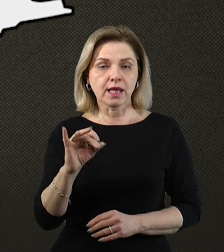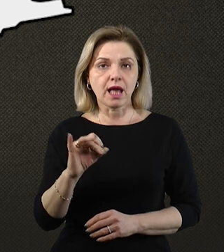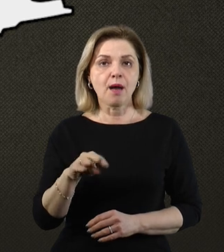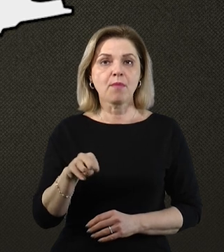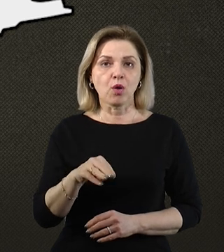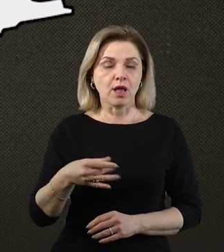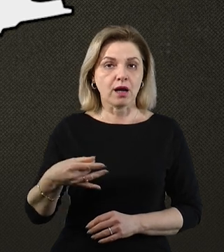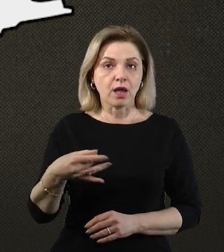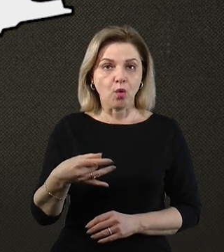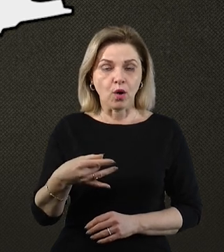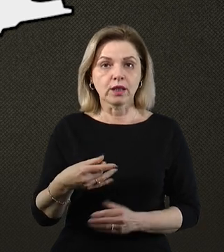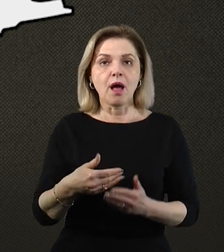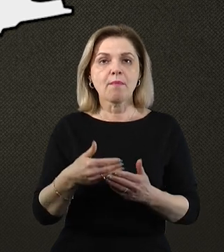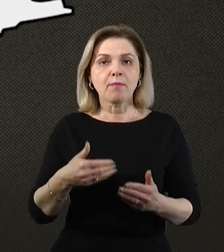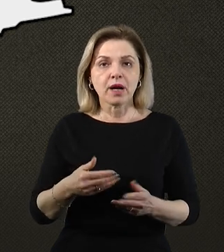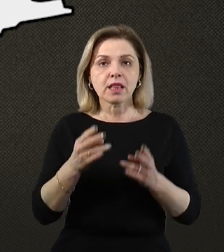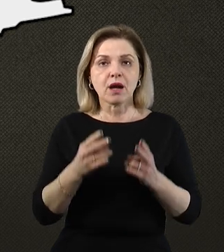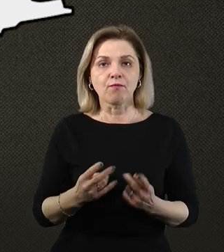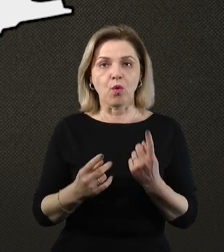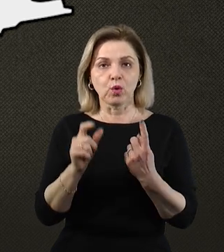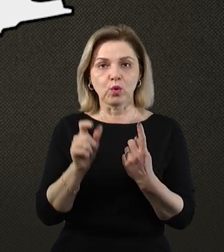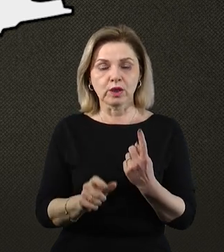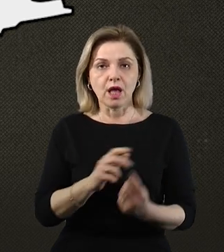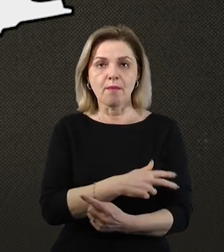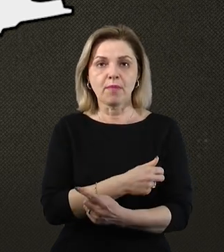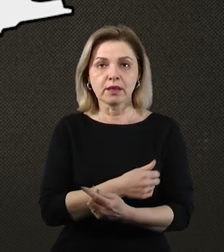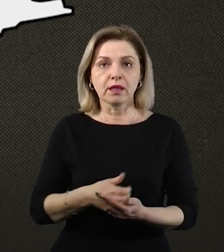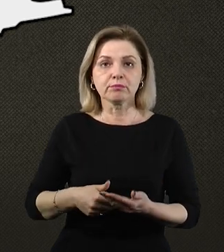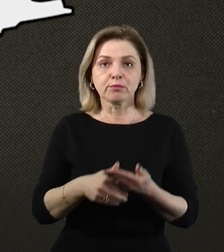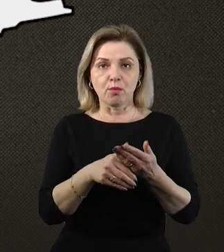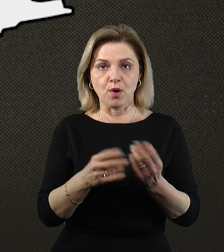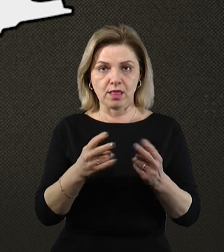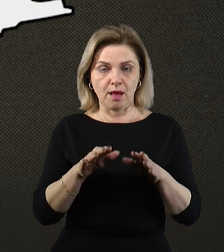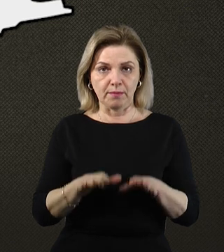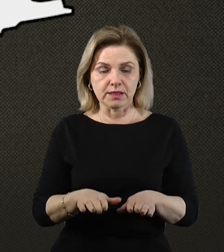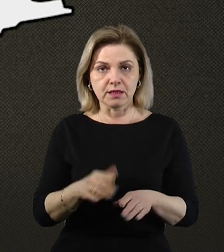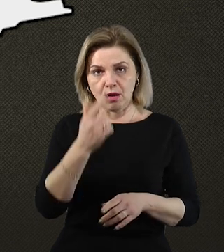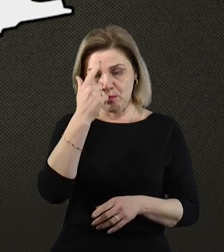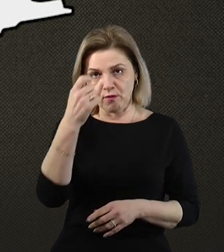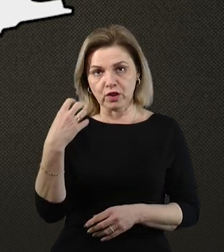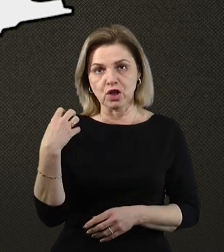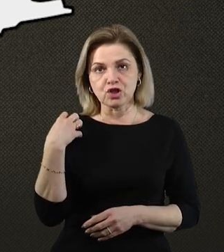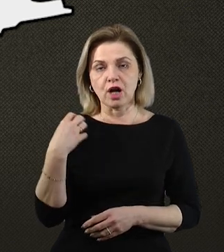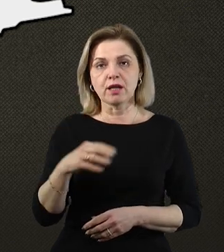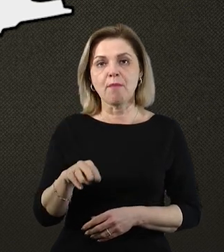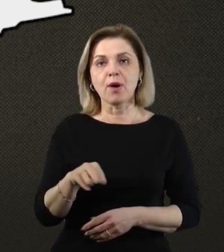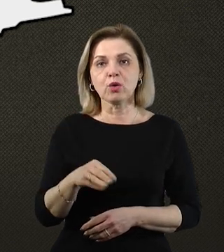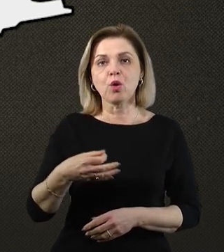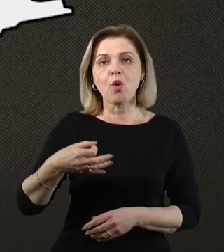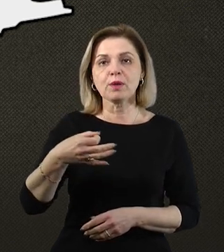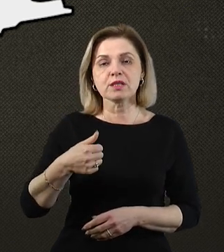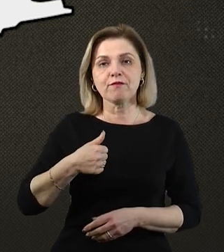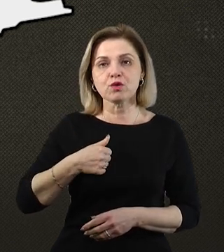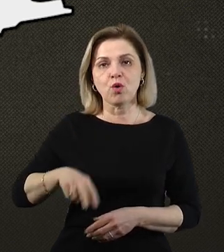Миколаївського району. Попередньо травмувалась одна людина, медичну допомогу їй надали на місці. Про це повідомив начальник Миколаївської